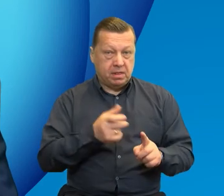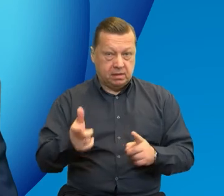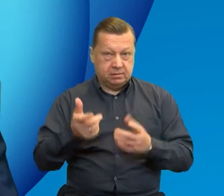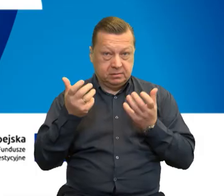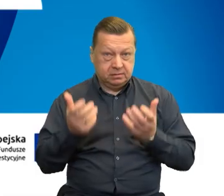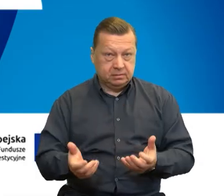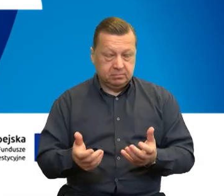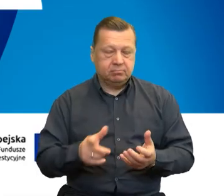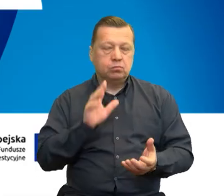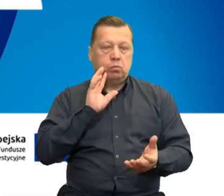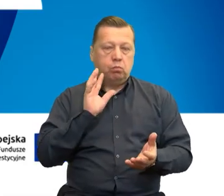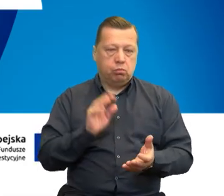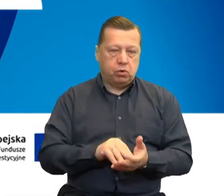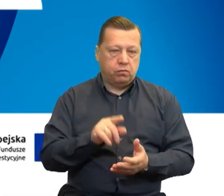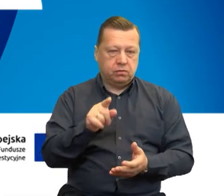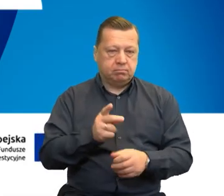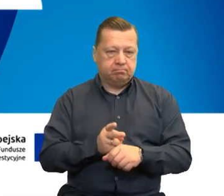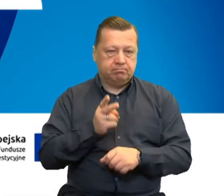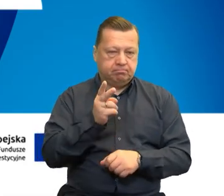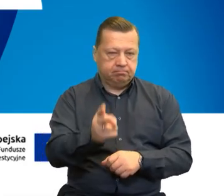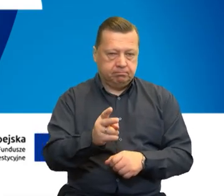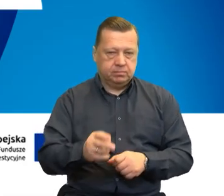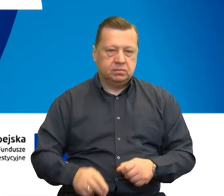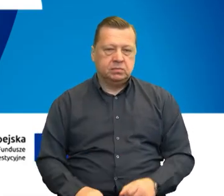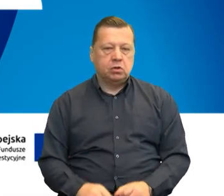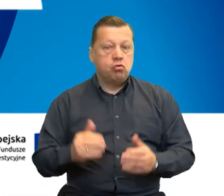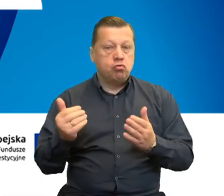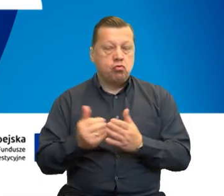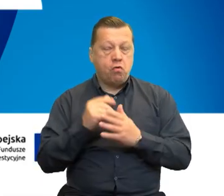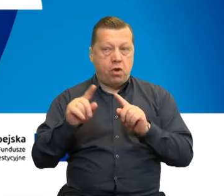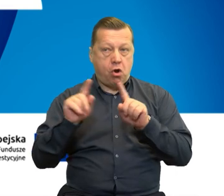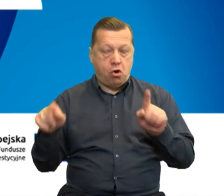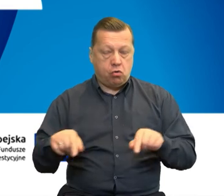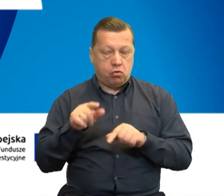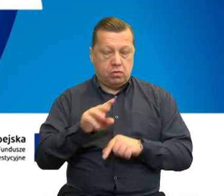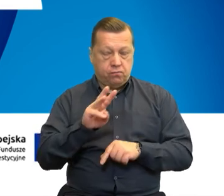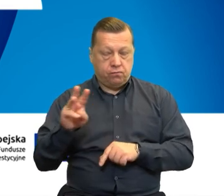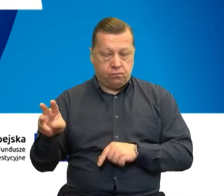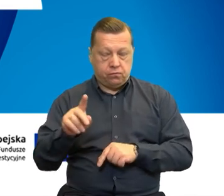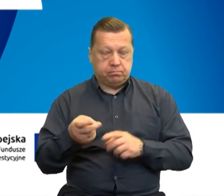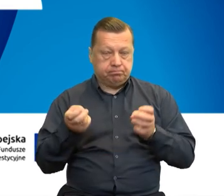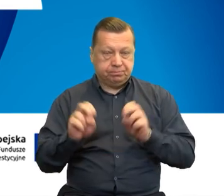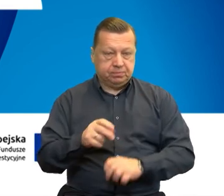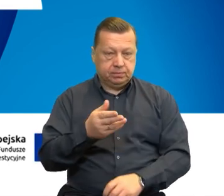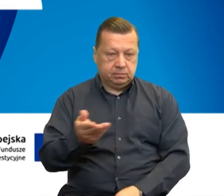ponownie należy w nowym oknie przeglądarki wpisać adres www